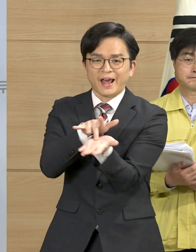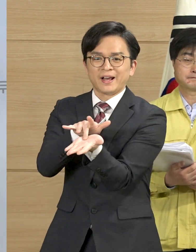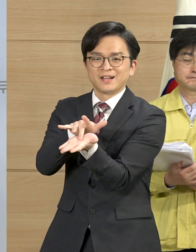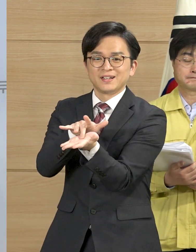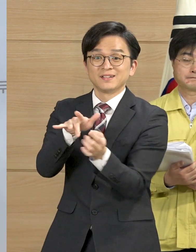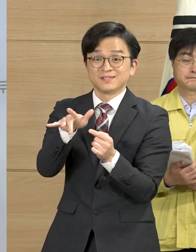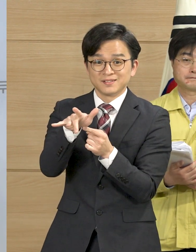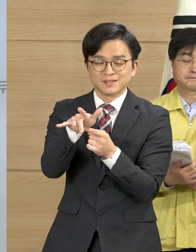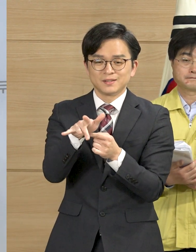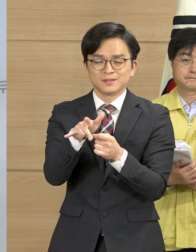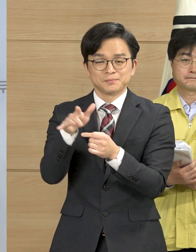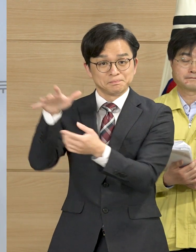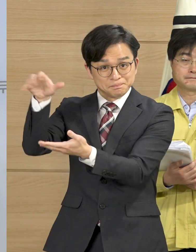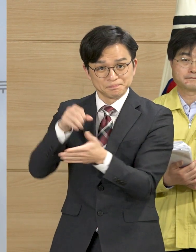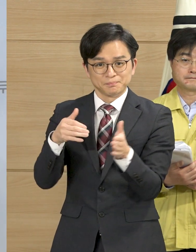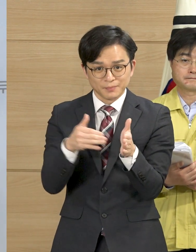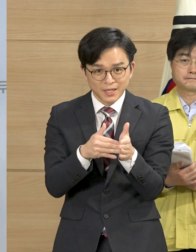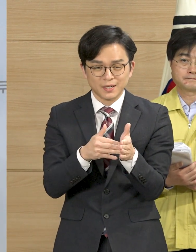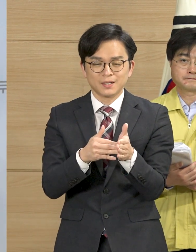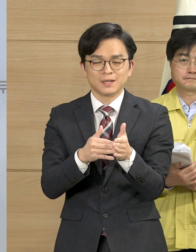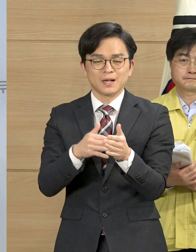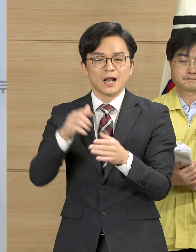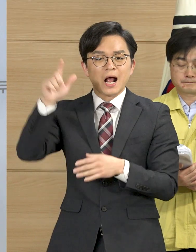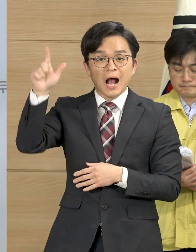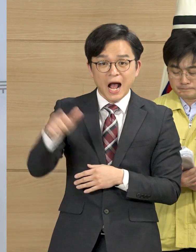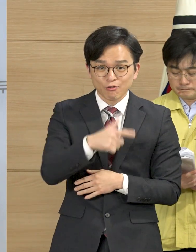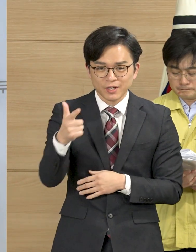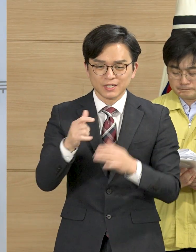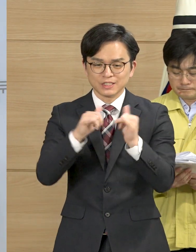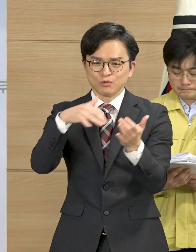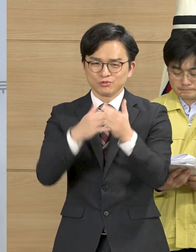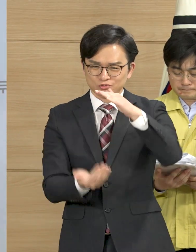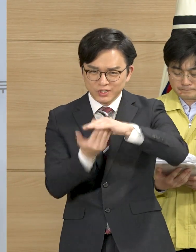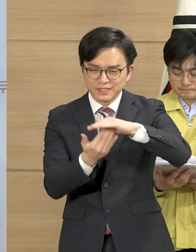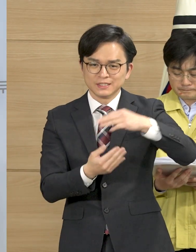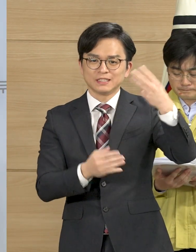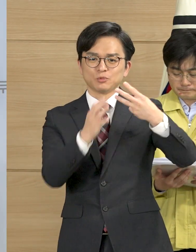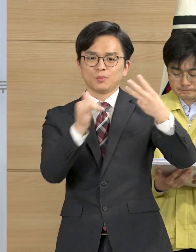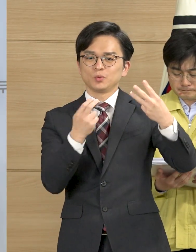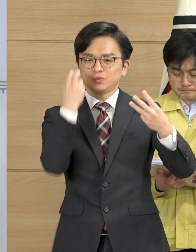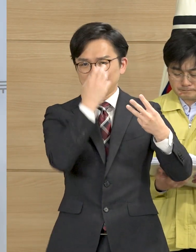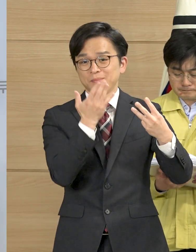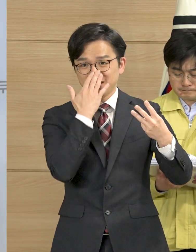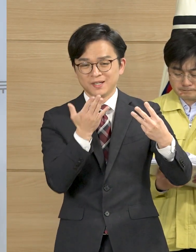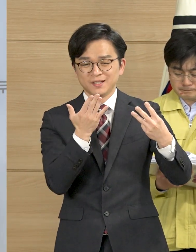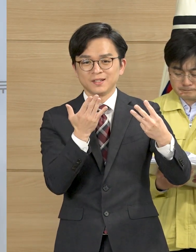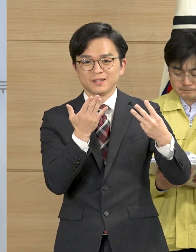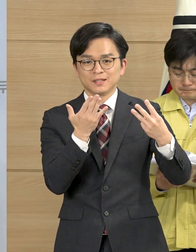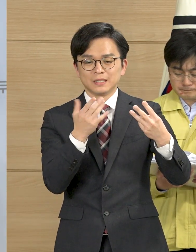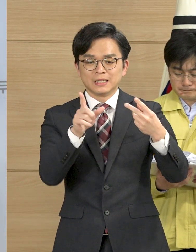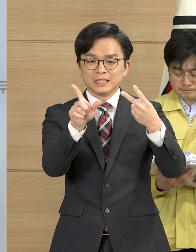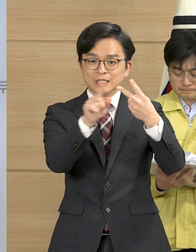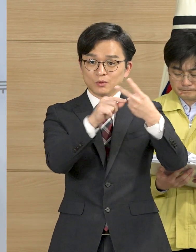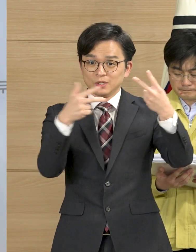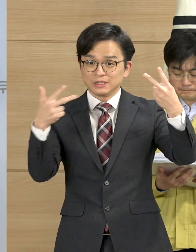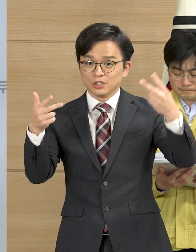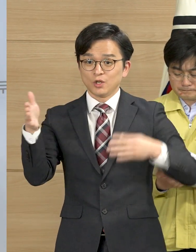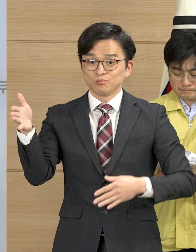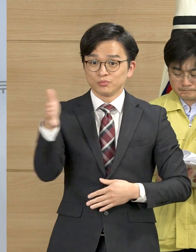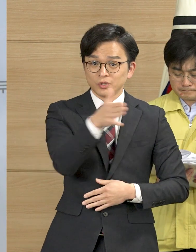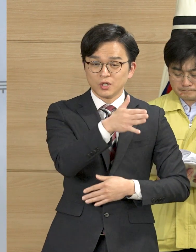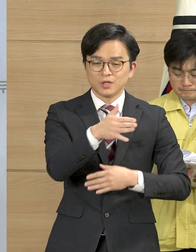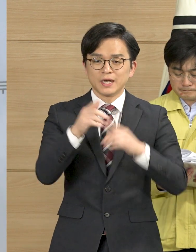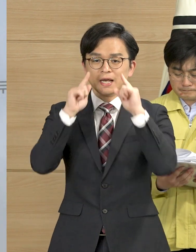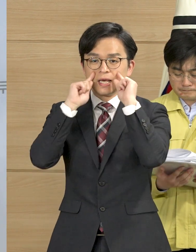긴급 허가하여 검사 가능한 물량을 1일 3천여 건까지 늘였으며 이를 바탕으로 2월